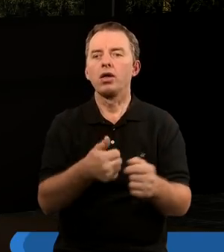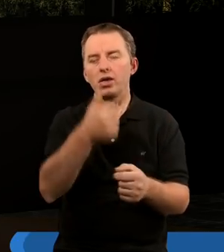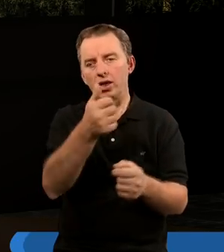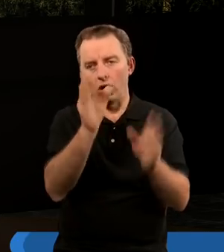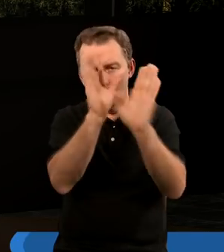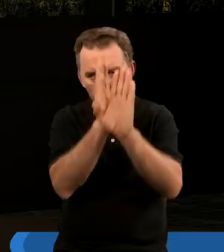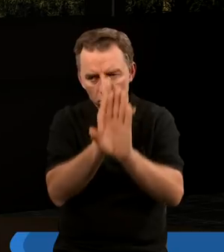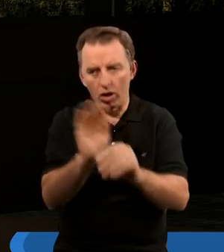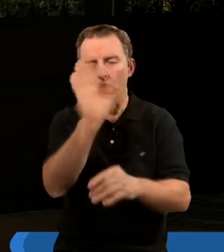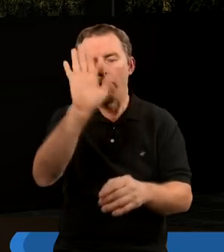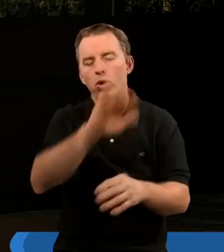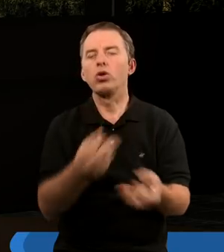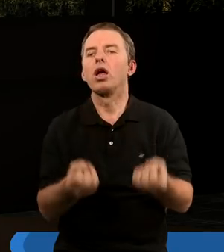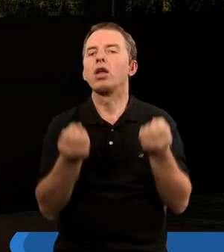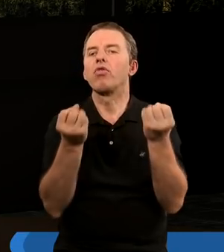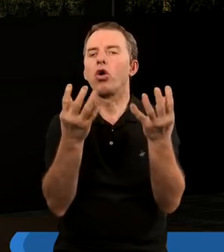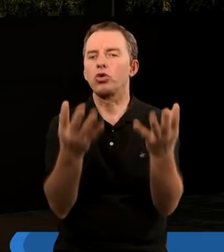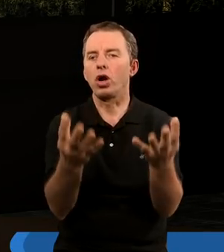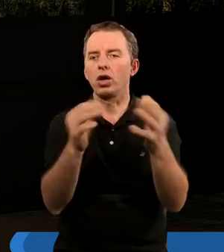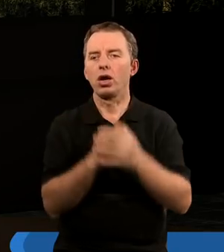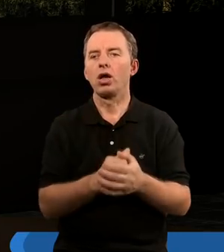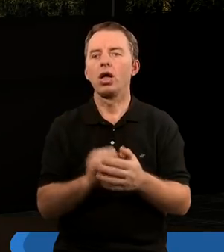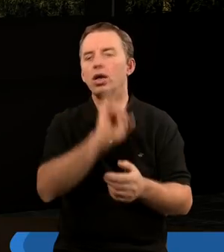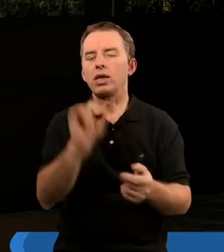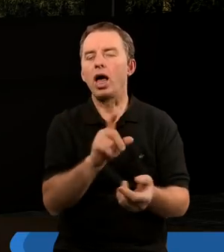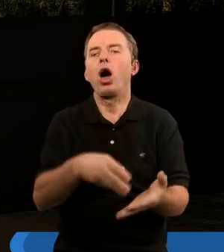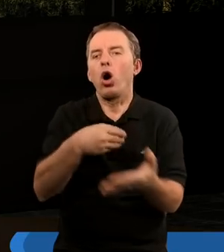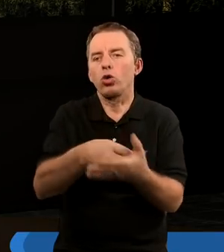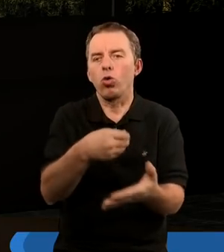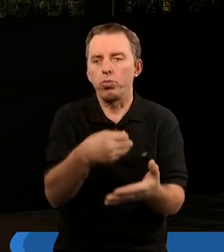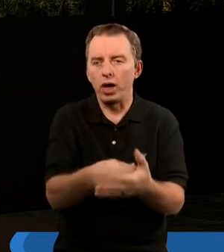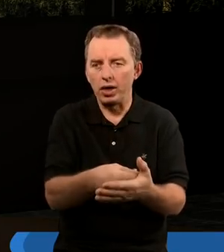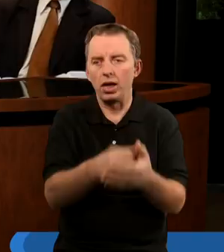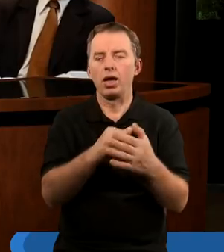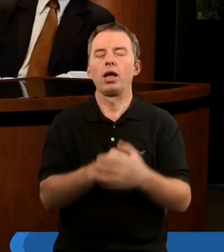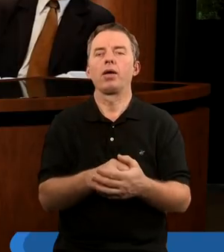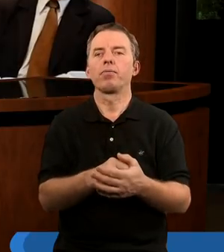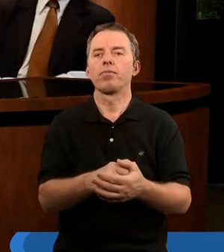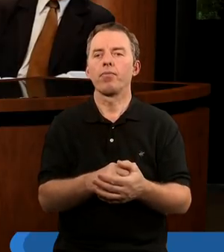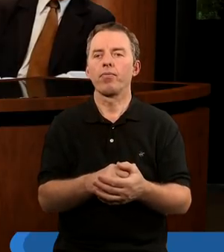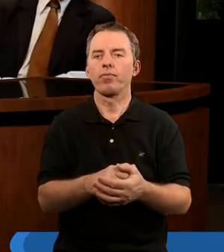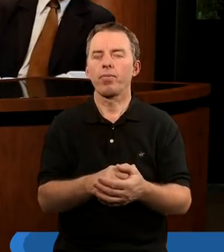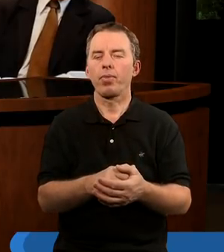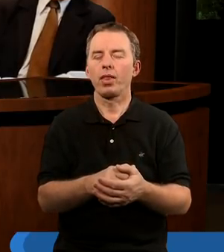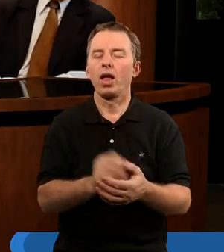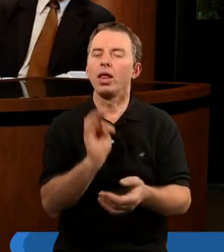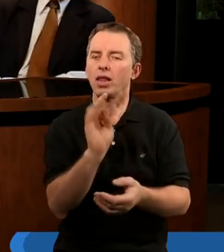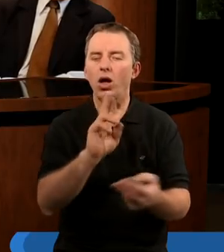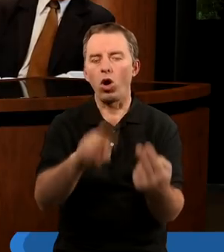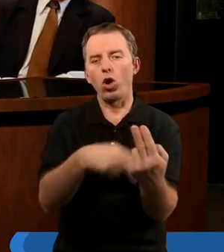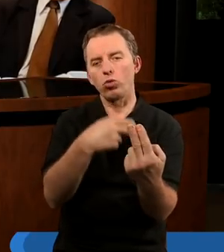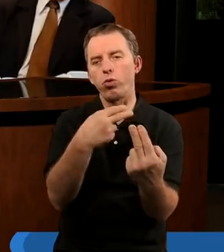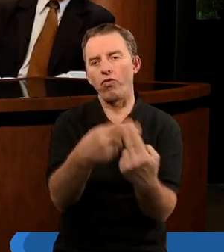człowieka za Boże stworzenie i za odkupienie. Jest też taką